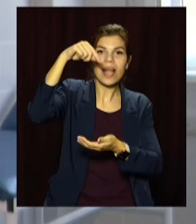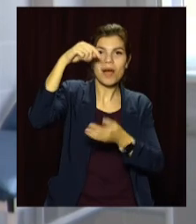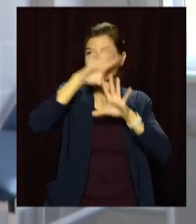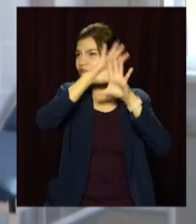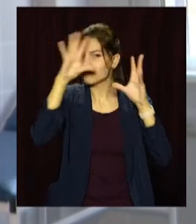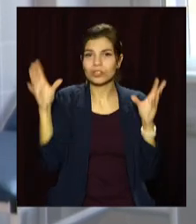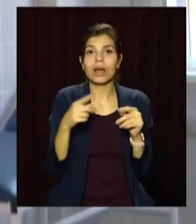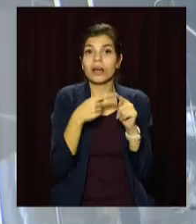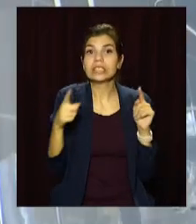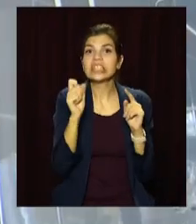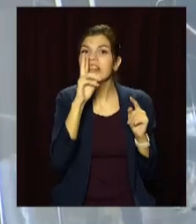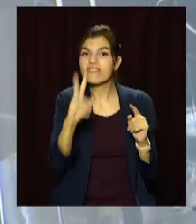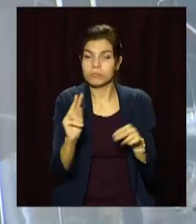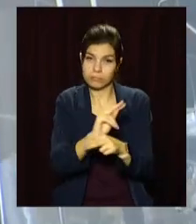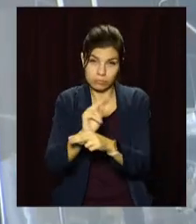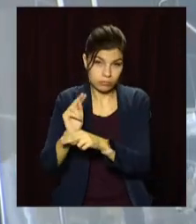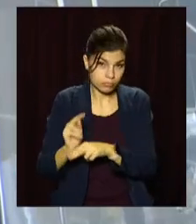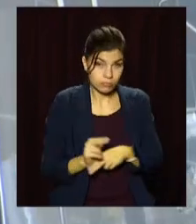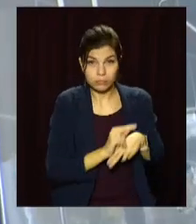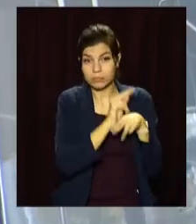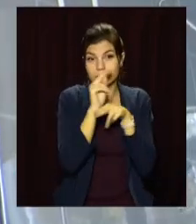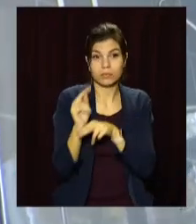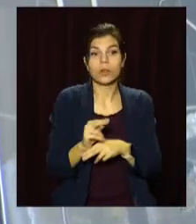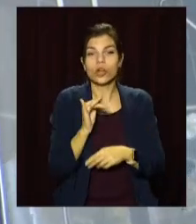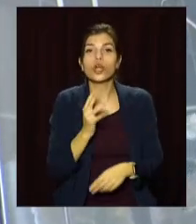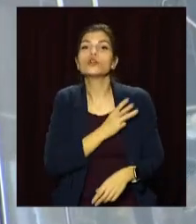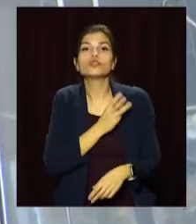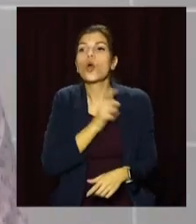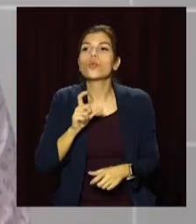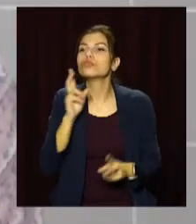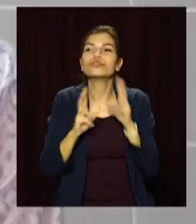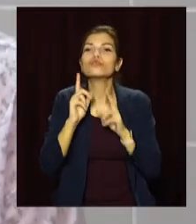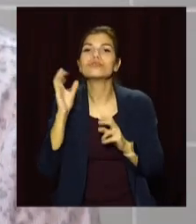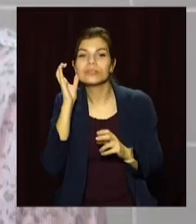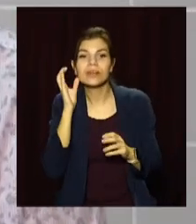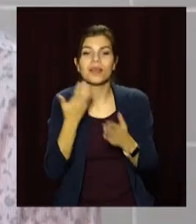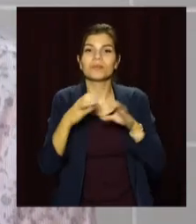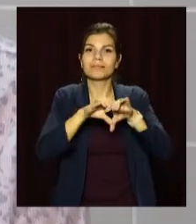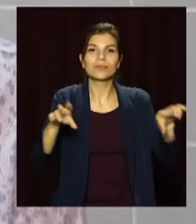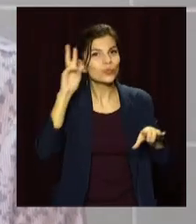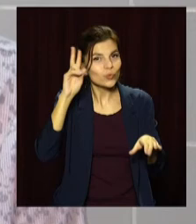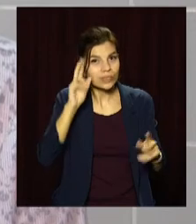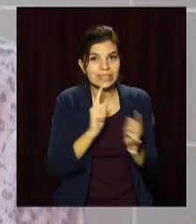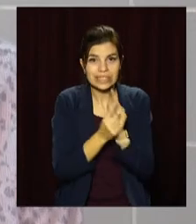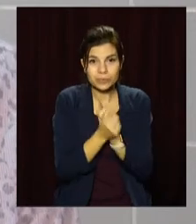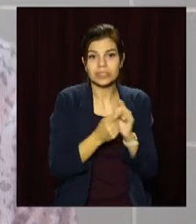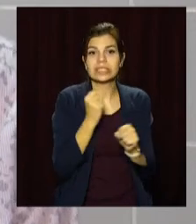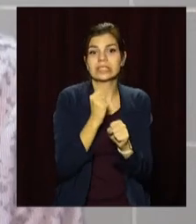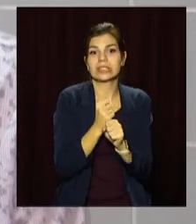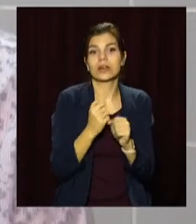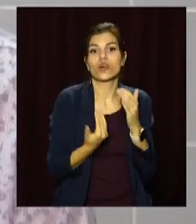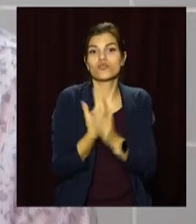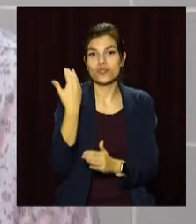менш ніж за два місяці. Підрядники кажуть, врахували і побажання пацієнтів. Замінили сантехніку, зробили